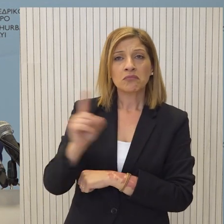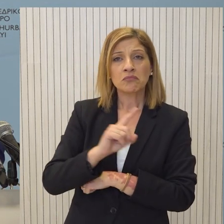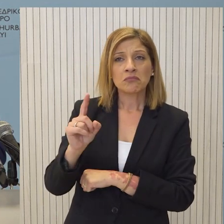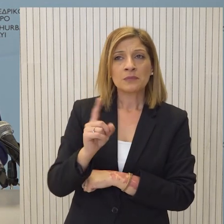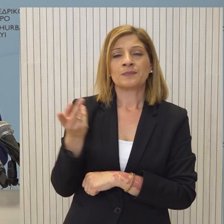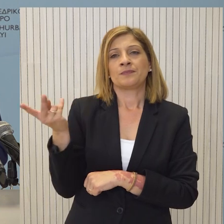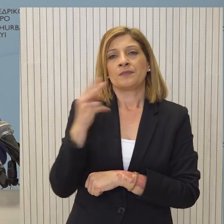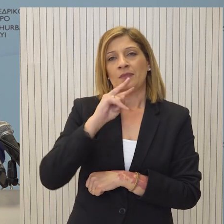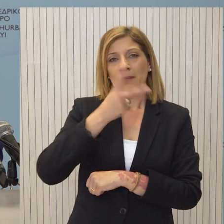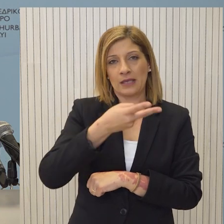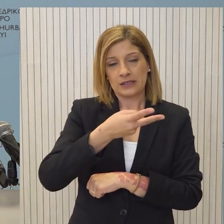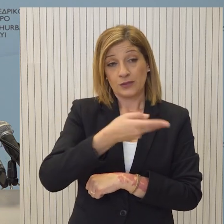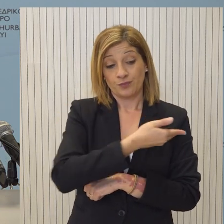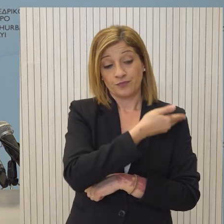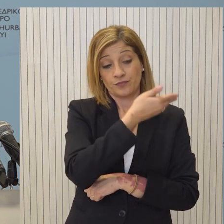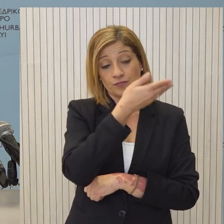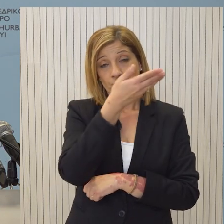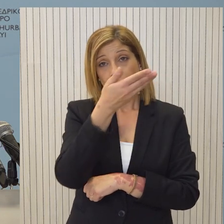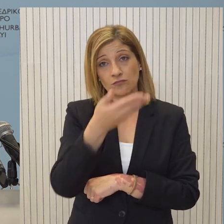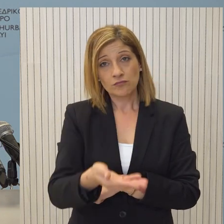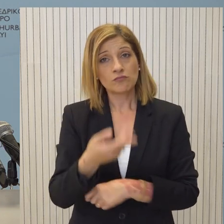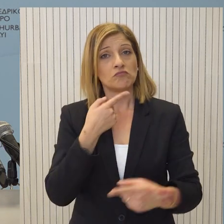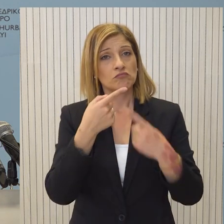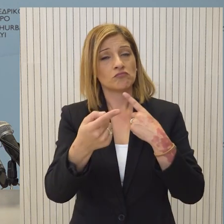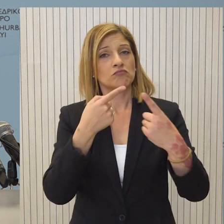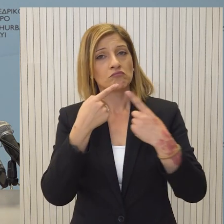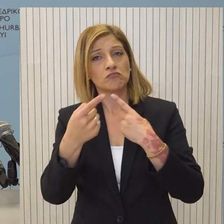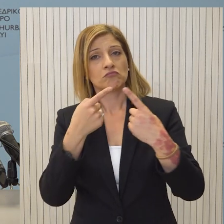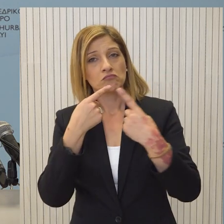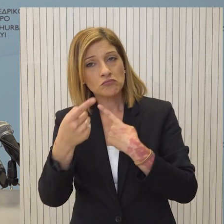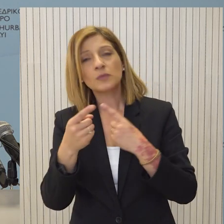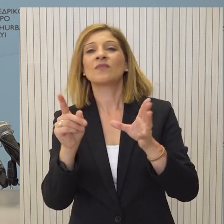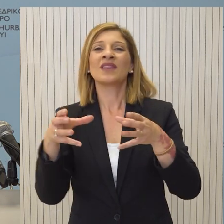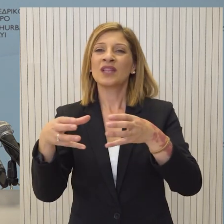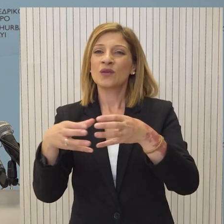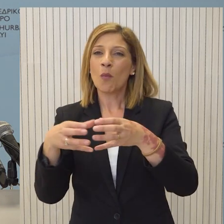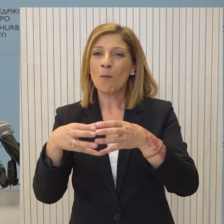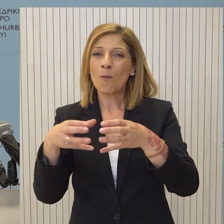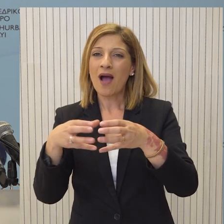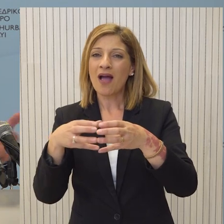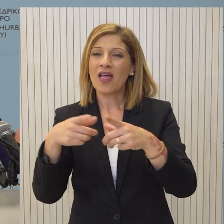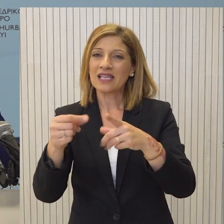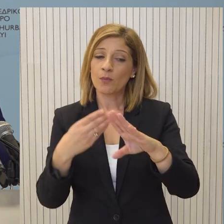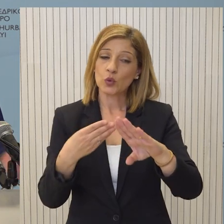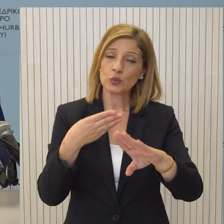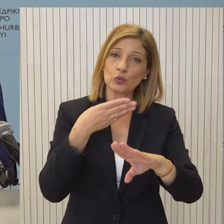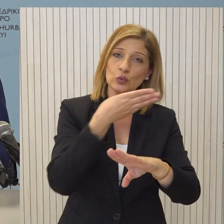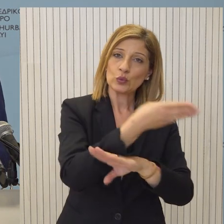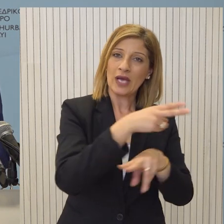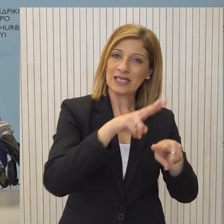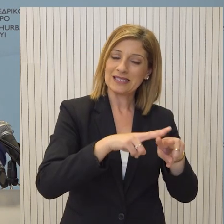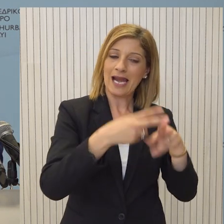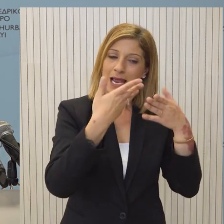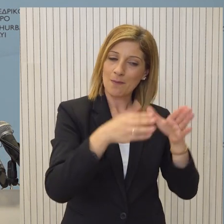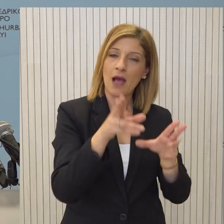έχουν γίνει μέχρι σήμερα δύο τέτοιου συζητήσεις όταν επισκέφθηκαν οι ομάδες των τεχνικών από την Κύπρο το Ισραήλ.